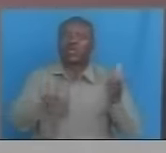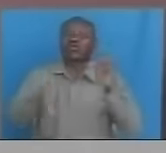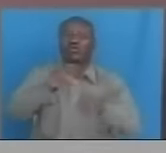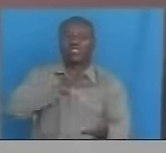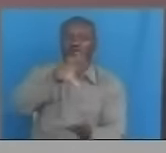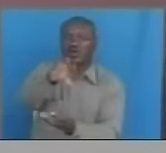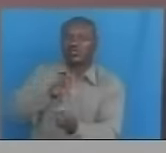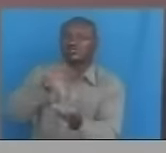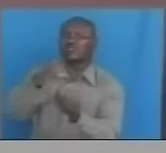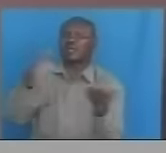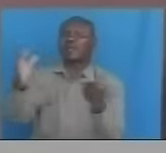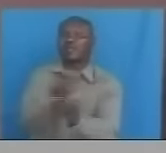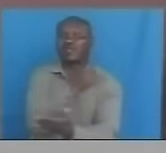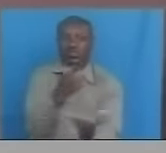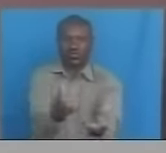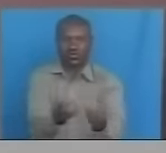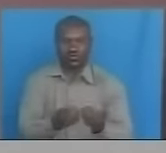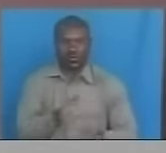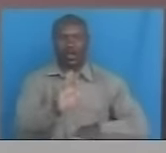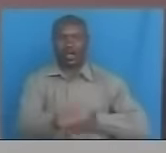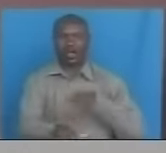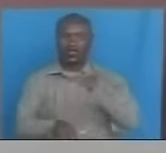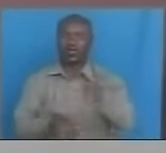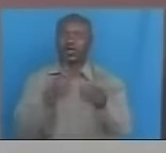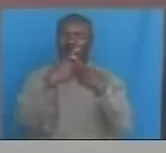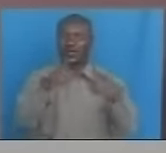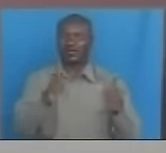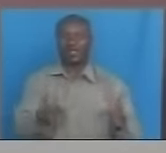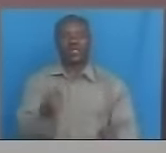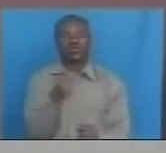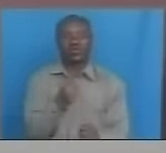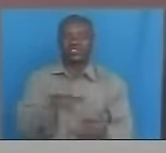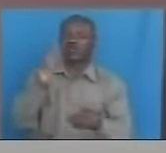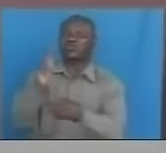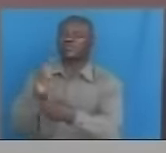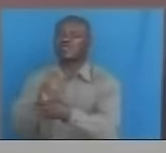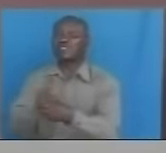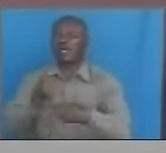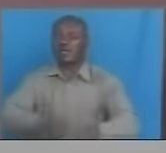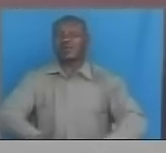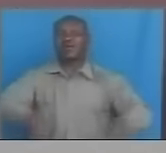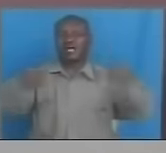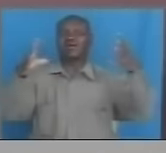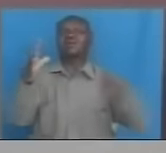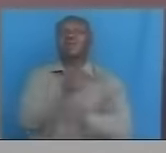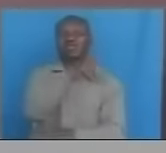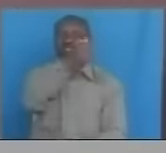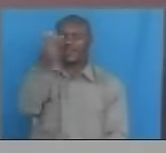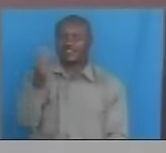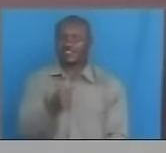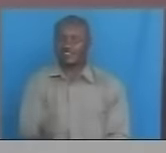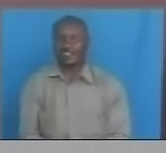makusanyo ya mapatu kwa kuchukua tuwa mbali mbali Ikiwemu kuimarisha usimamizi wa mamlaka ya mapatu Tanzania